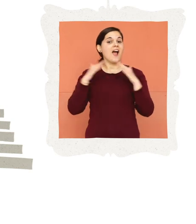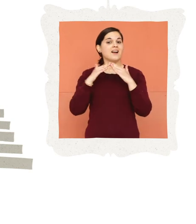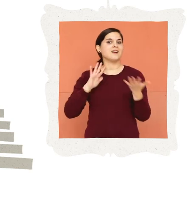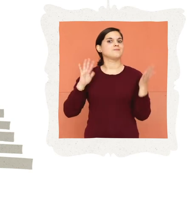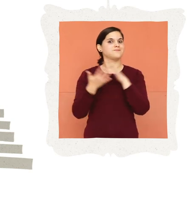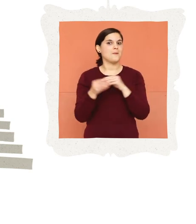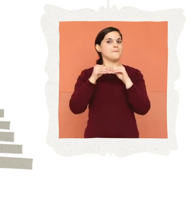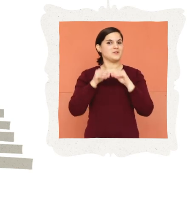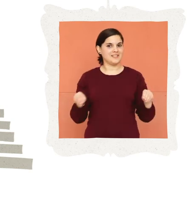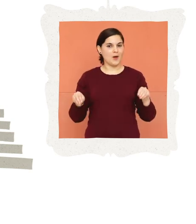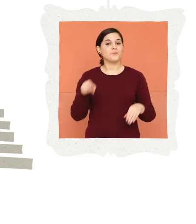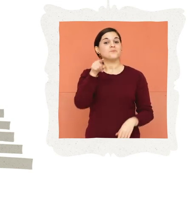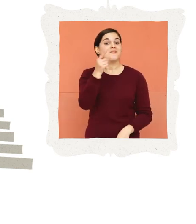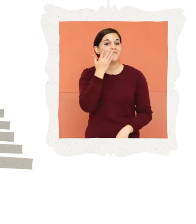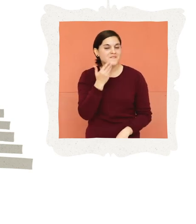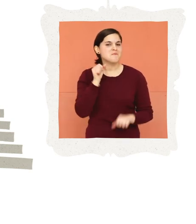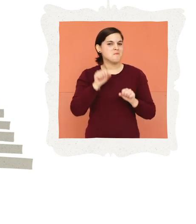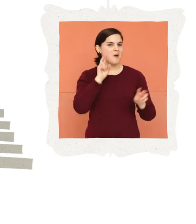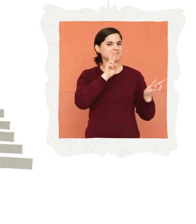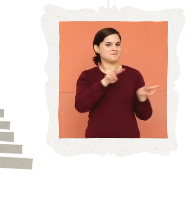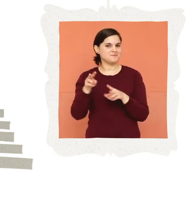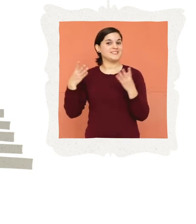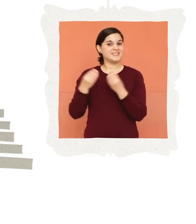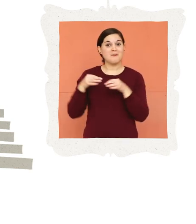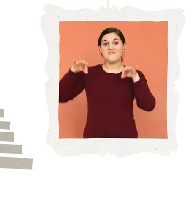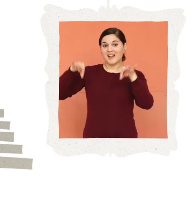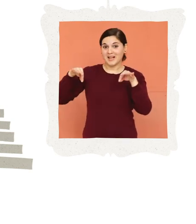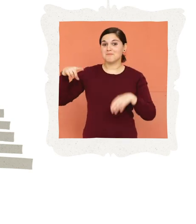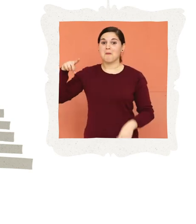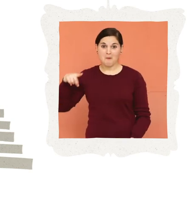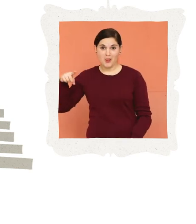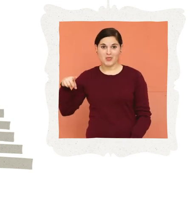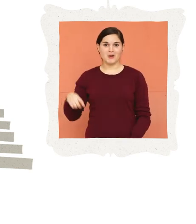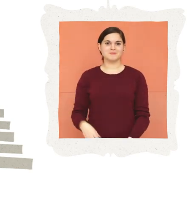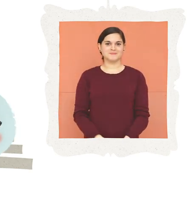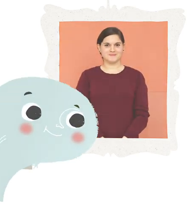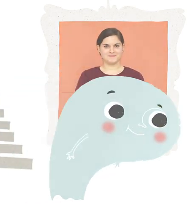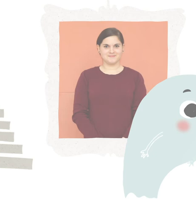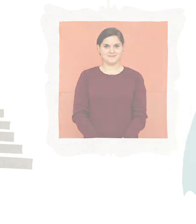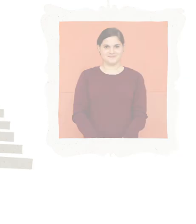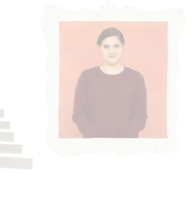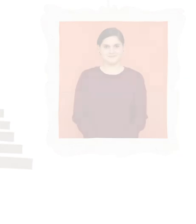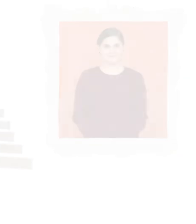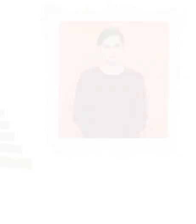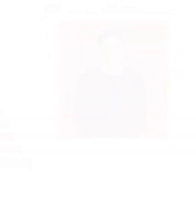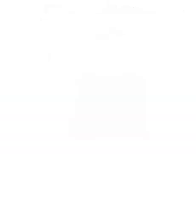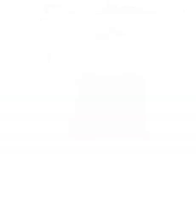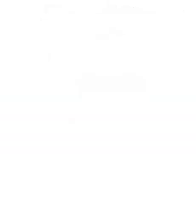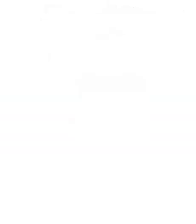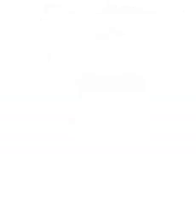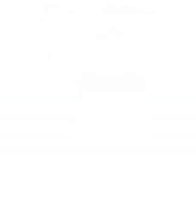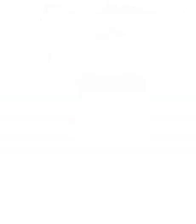ora la casa è un museo e se vuoi puoi visitarla con poldo grazie